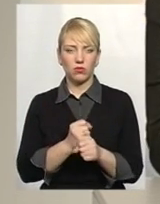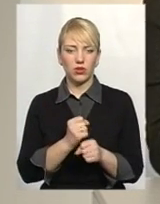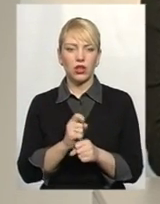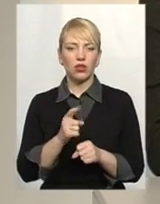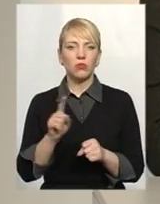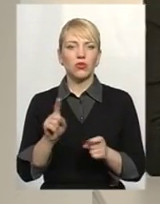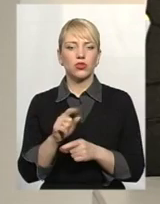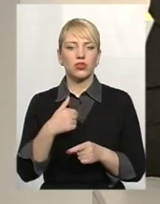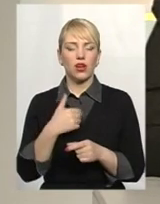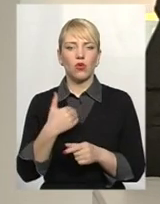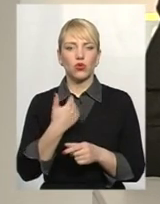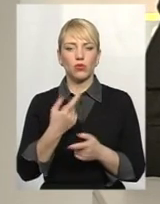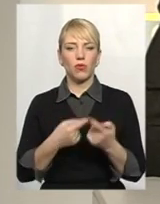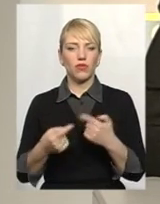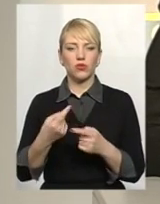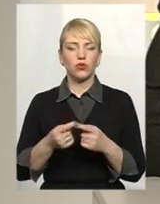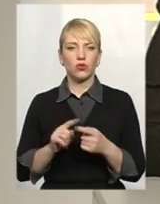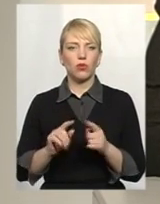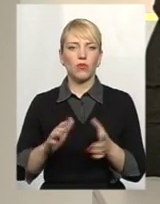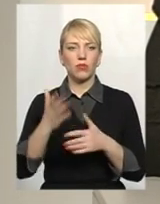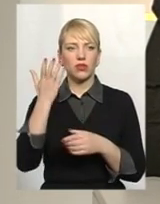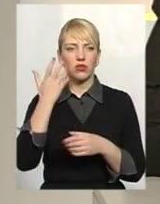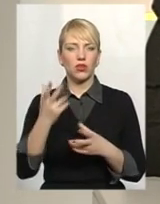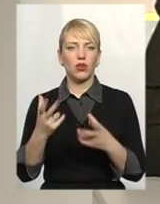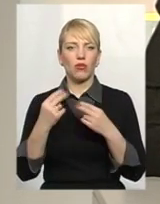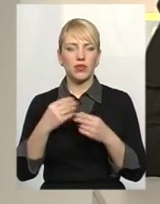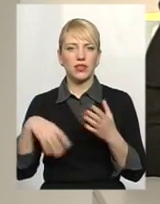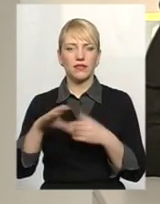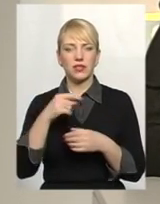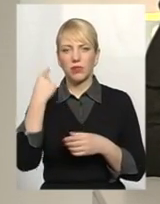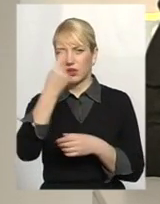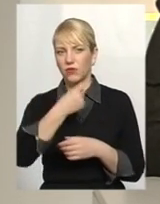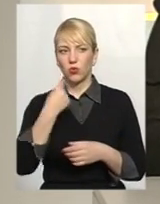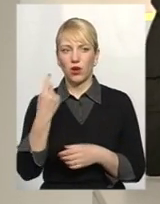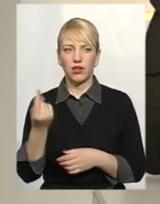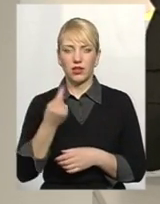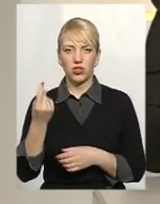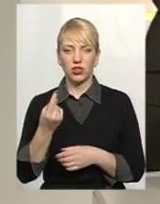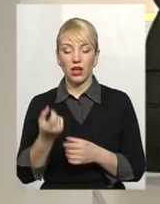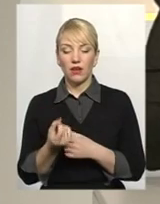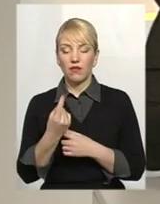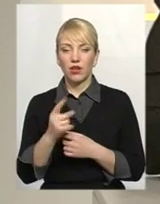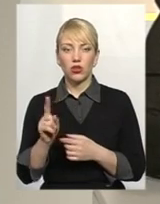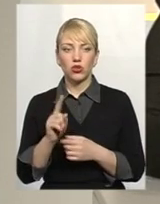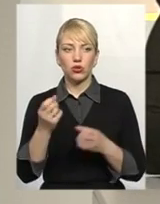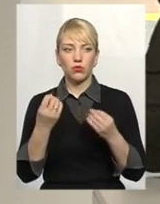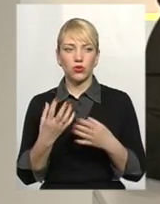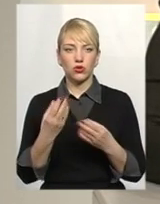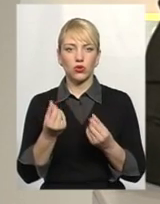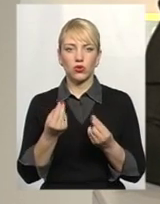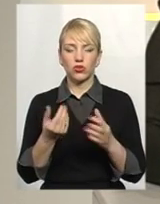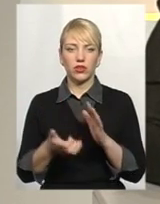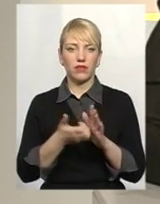я хочу повернутися до того моменту, коли обіцяли усім індивідуальні лічельники. Виявилося, що просто гроші не